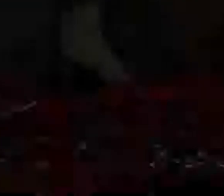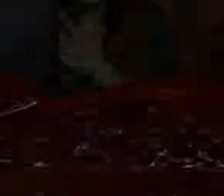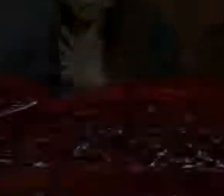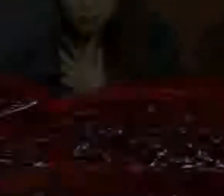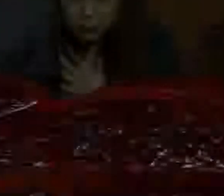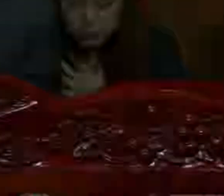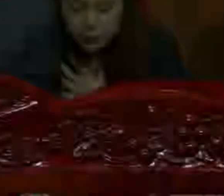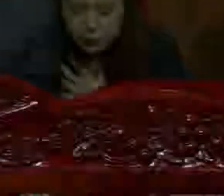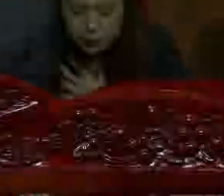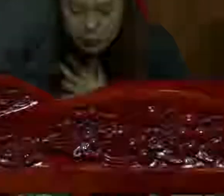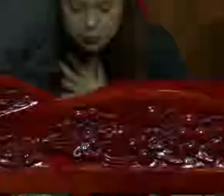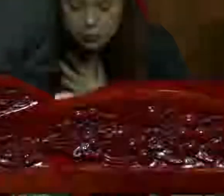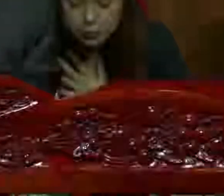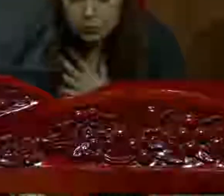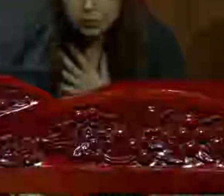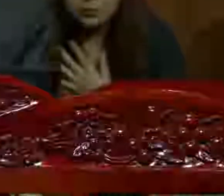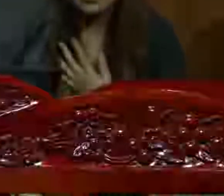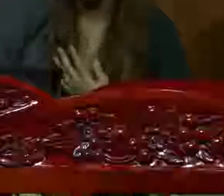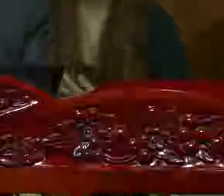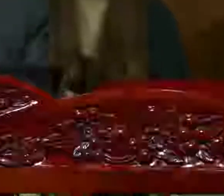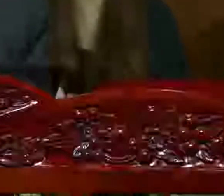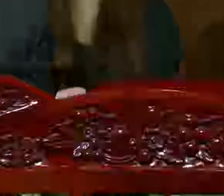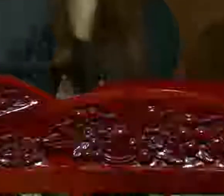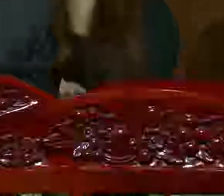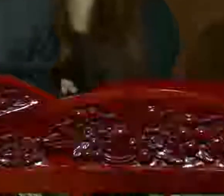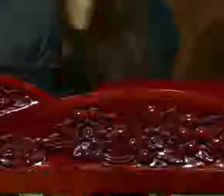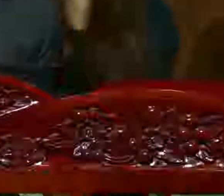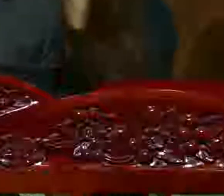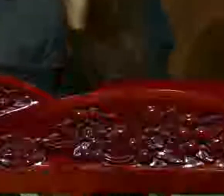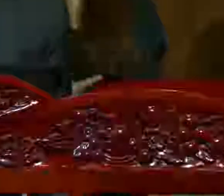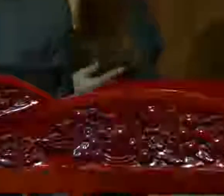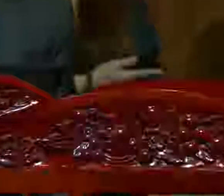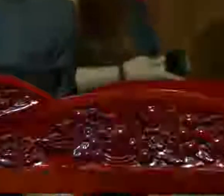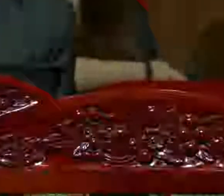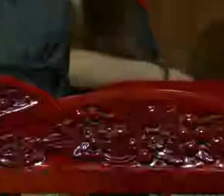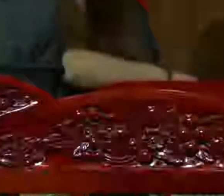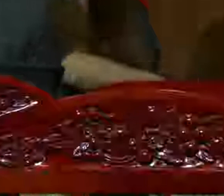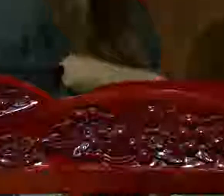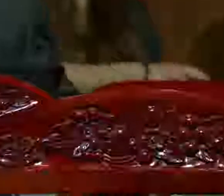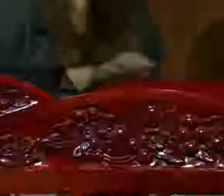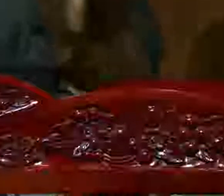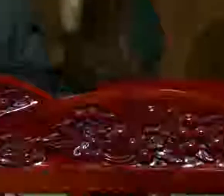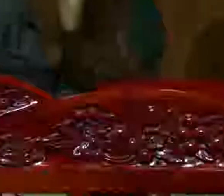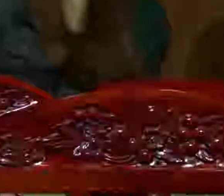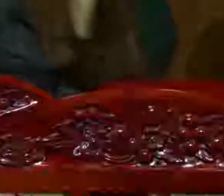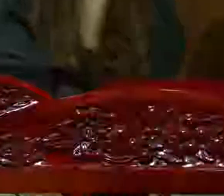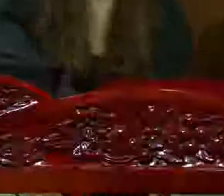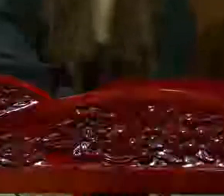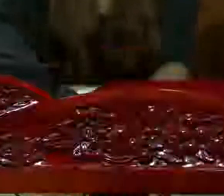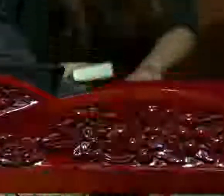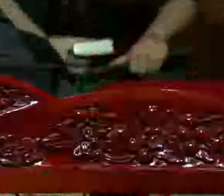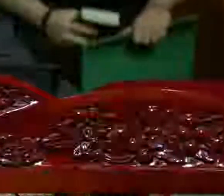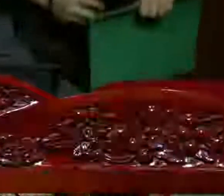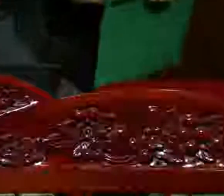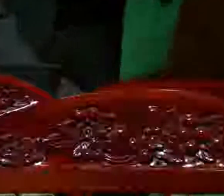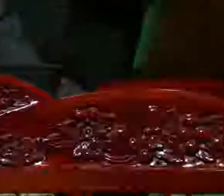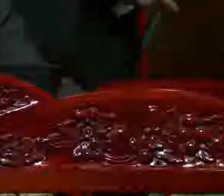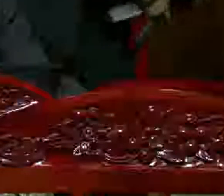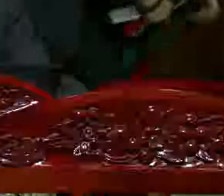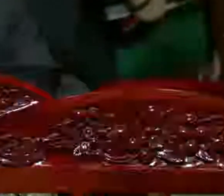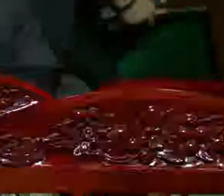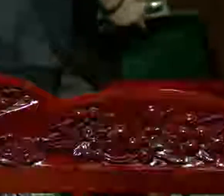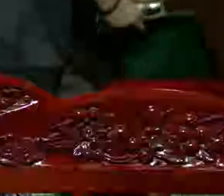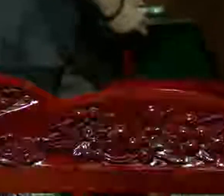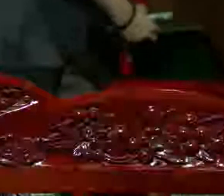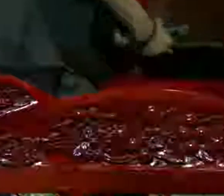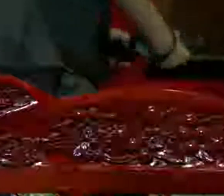Sa ating mensahe, I'd like to invite you now to stand and open your please your Bibles to Ephesians chapter 3 and